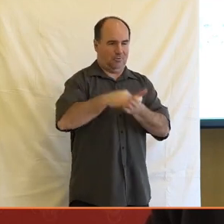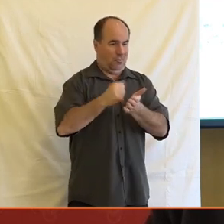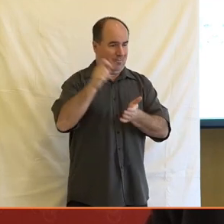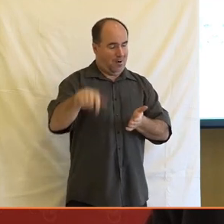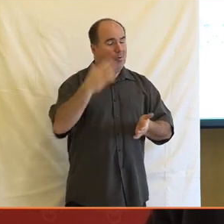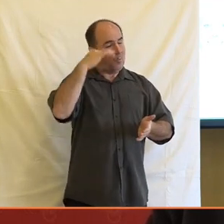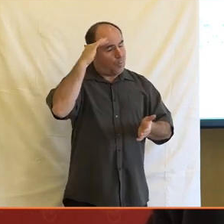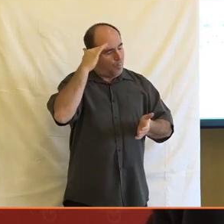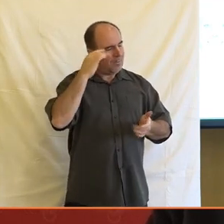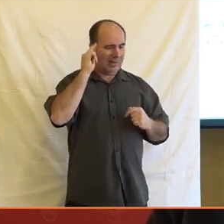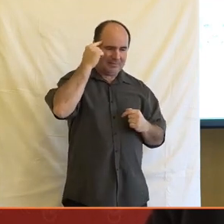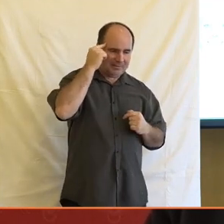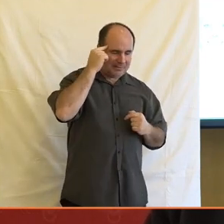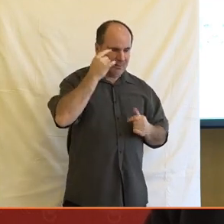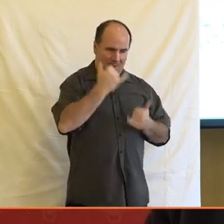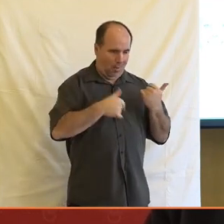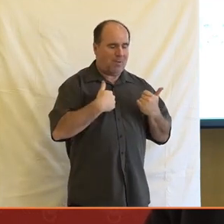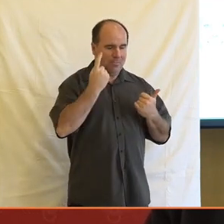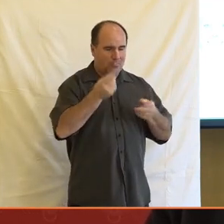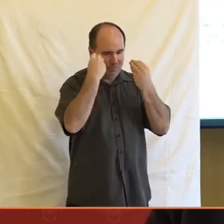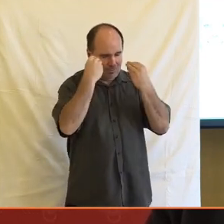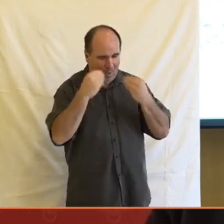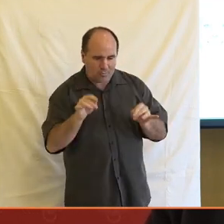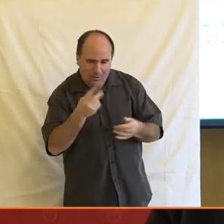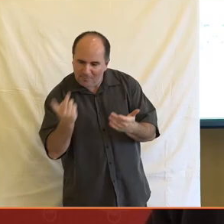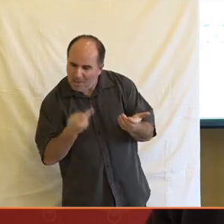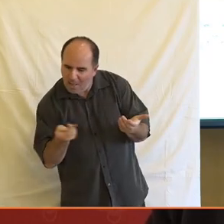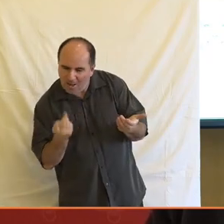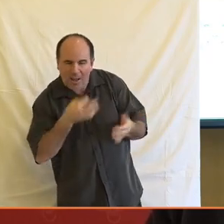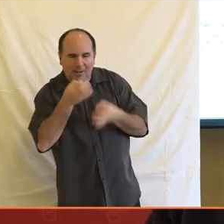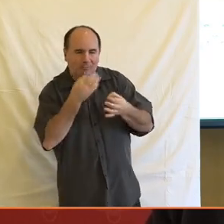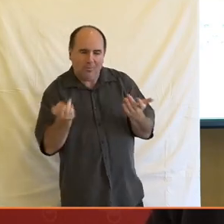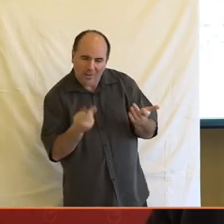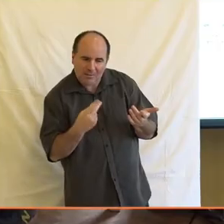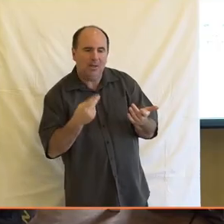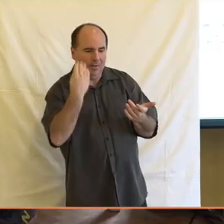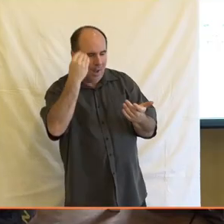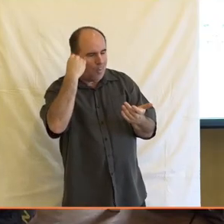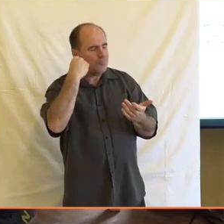přemýšlet o tom daným problému. No, nevím, jestli jsem neútek z otázky.